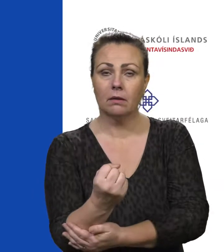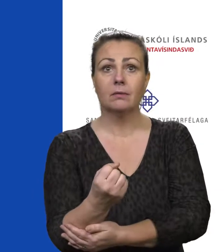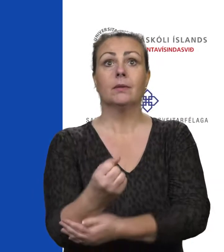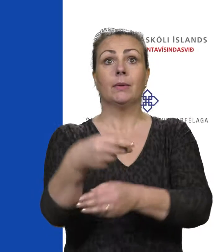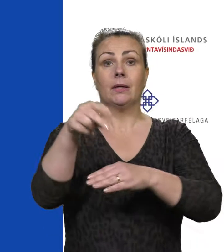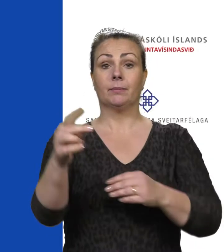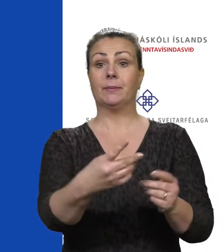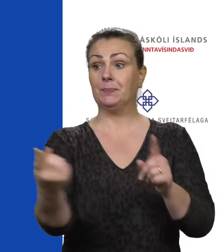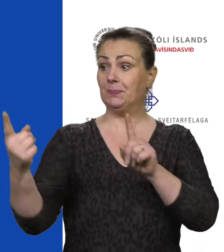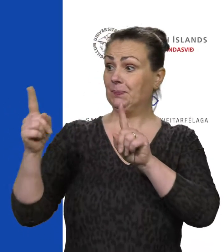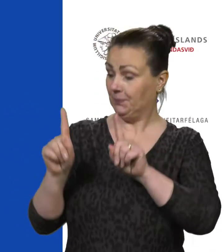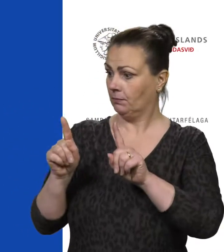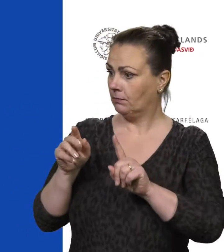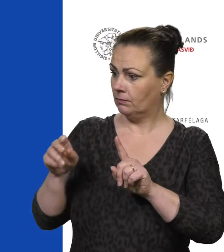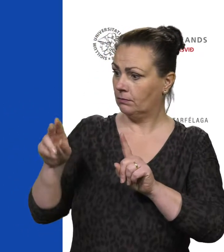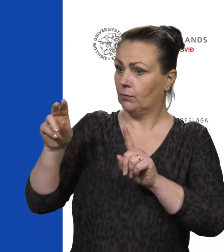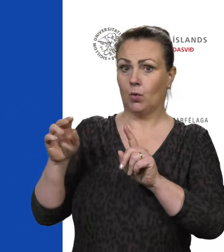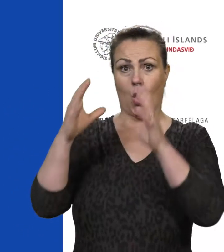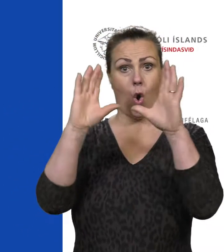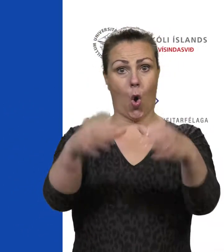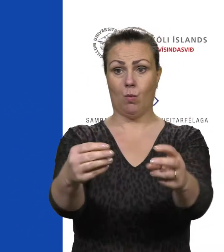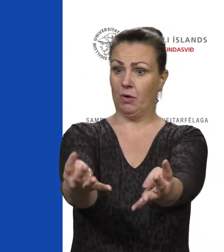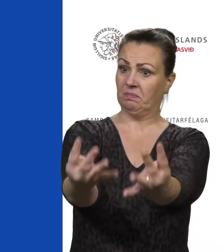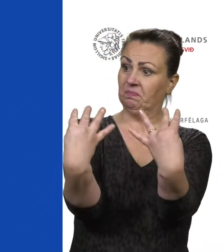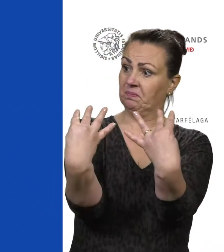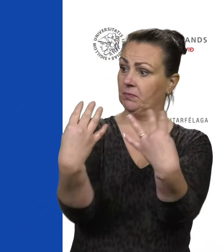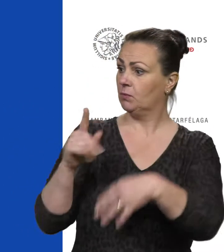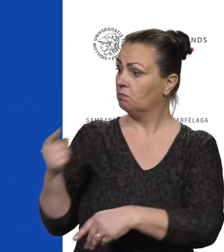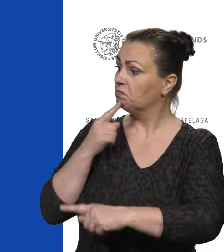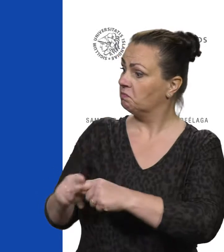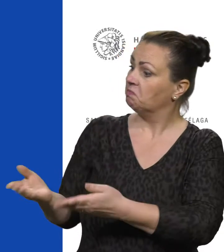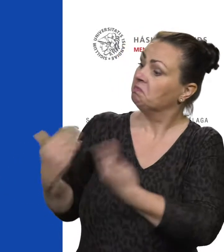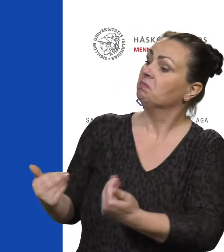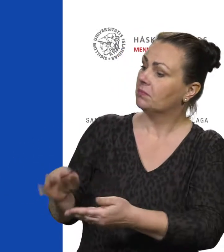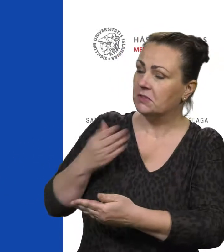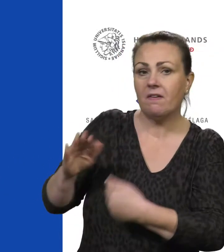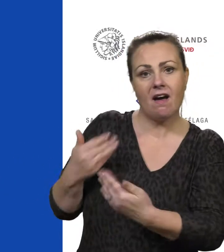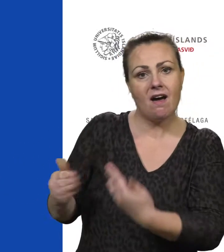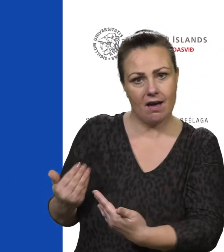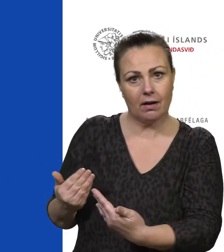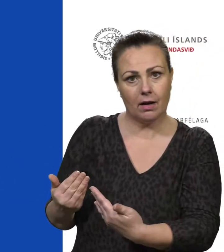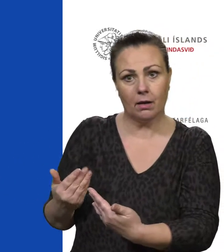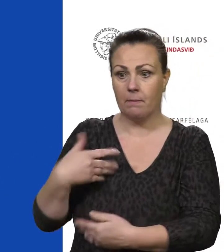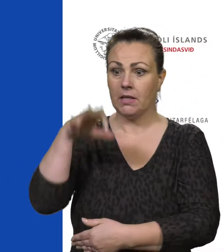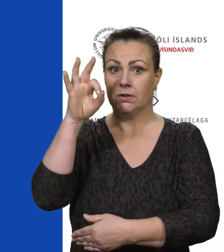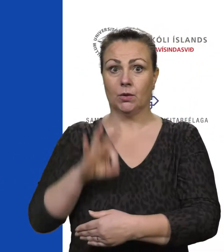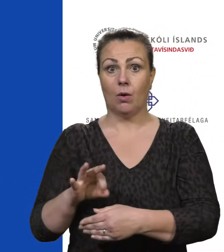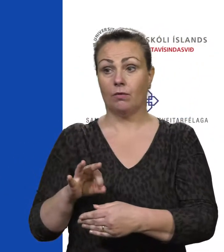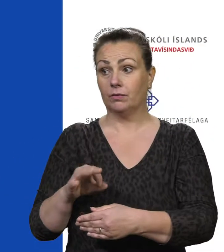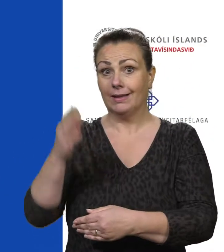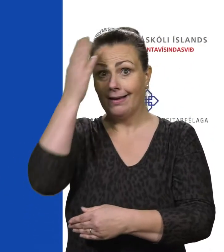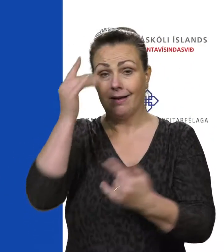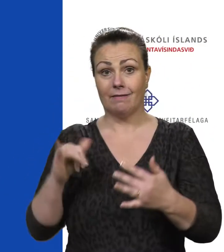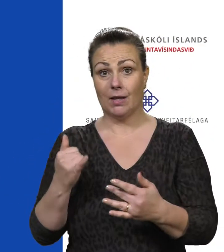koma bara töflu og þar voru þau sett fyrir frá mann hópinn og þau þurftu að gjöra svo að standa skil á því sem þetta átt að kunna. Sem í langflestu tilfellin var bara það sem það hefur verið sagt